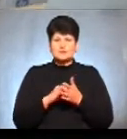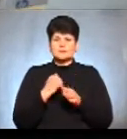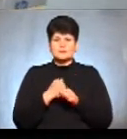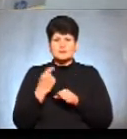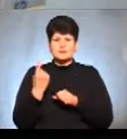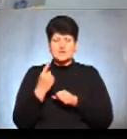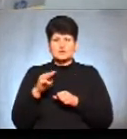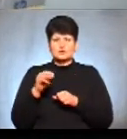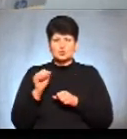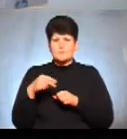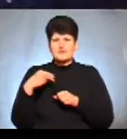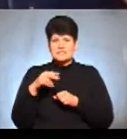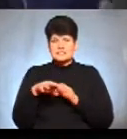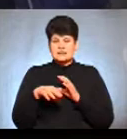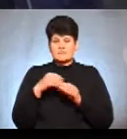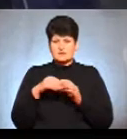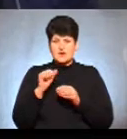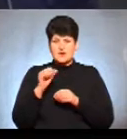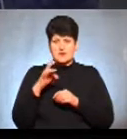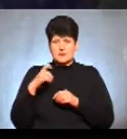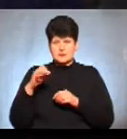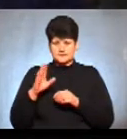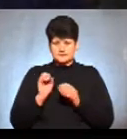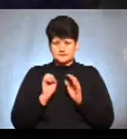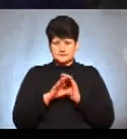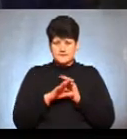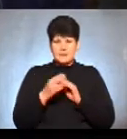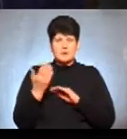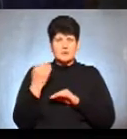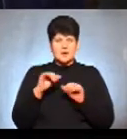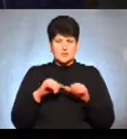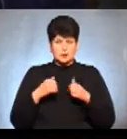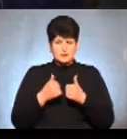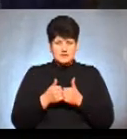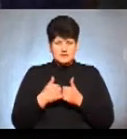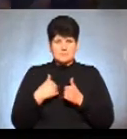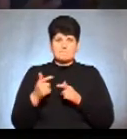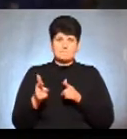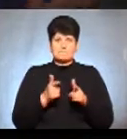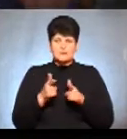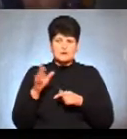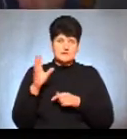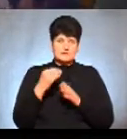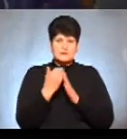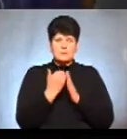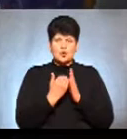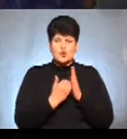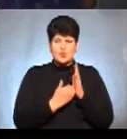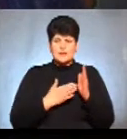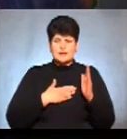президентських виборів, до архіву. Попередня комісія, ми підготували всі протоколи наших